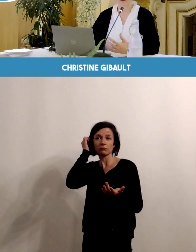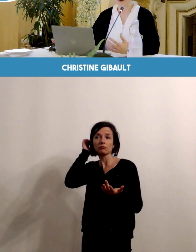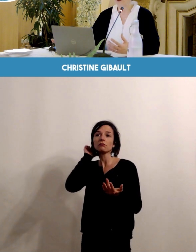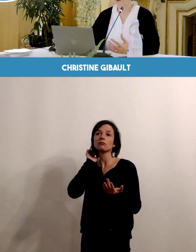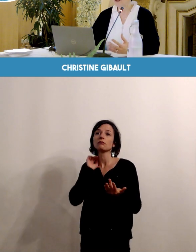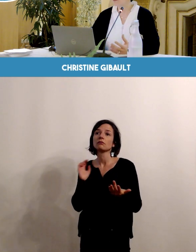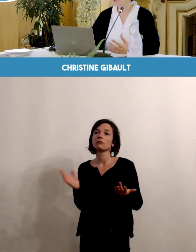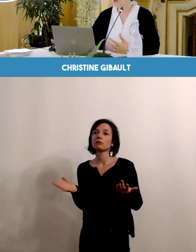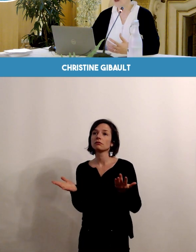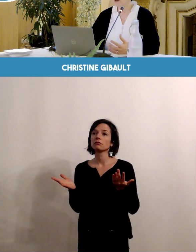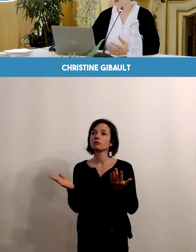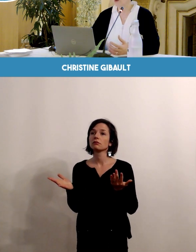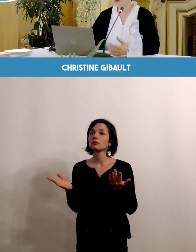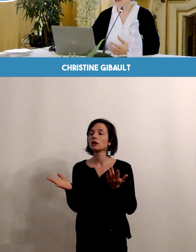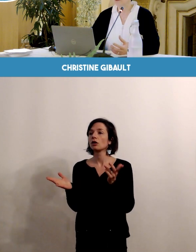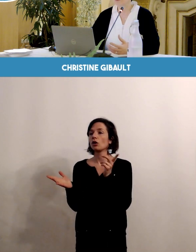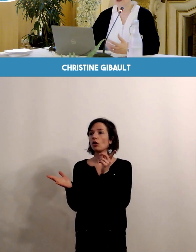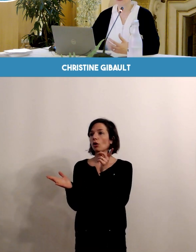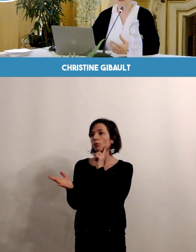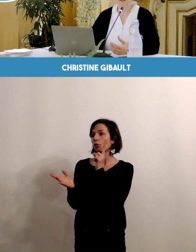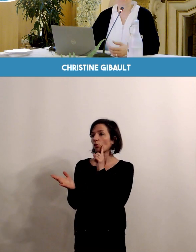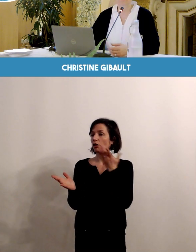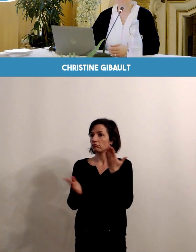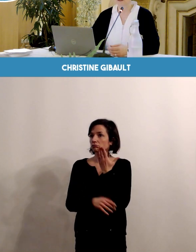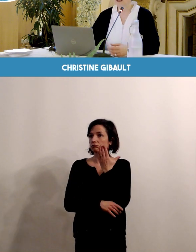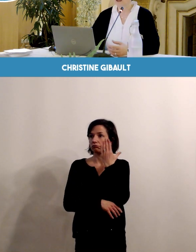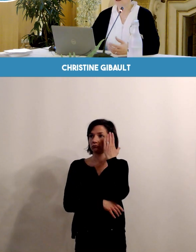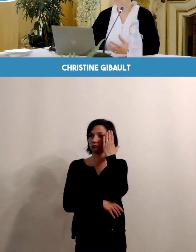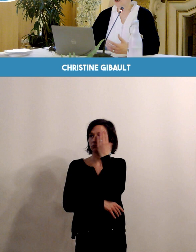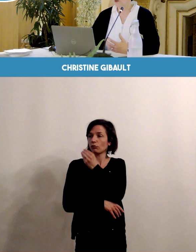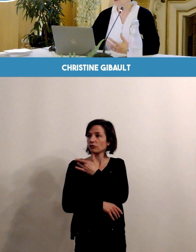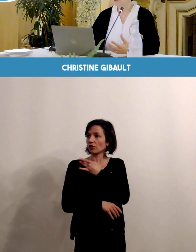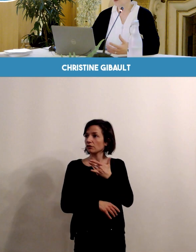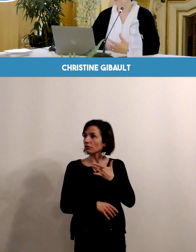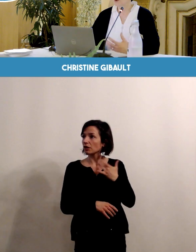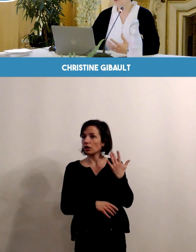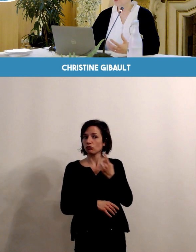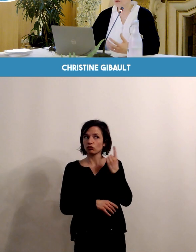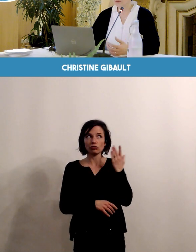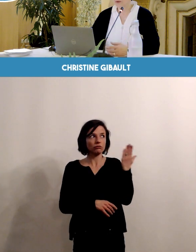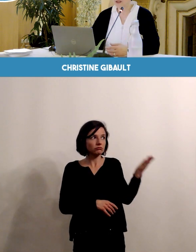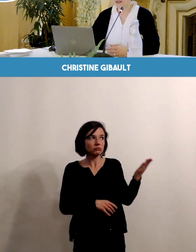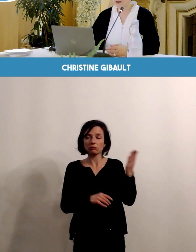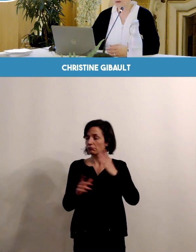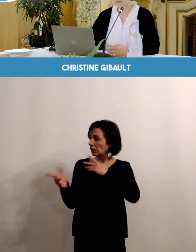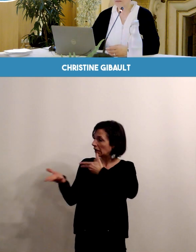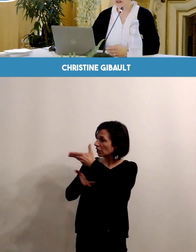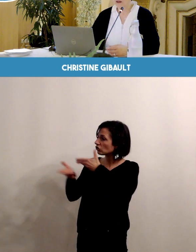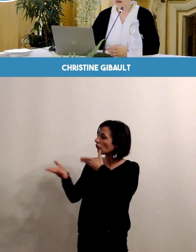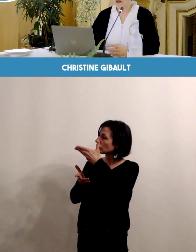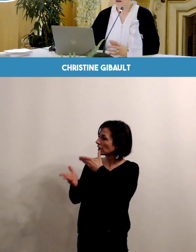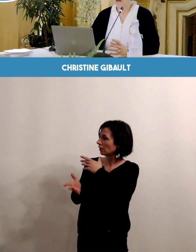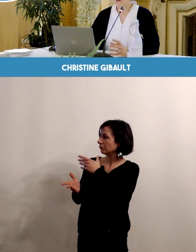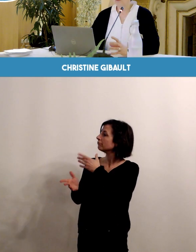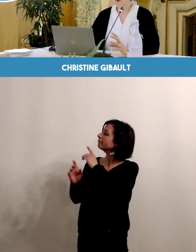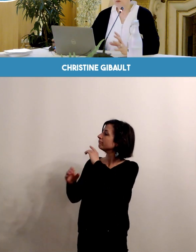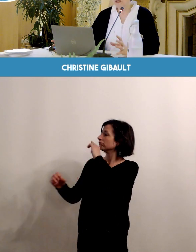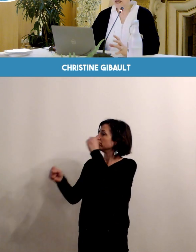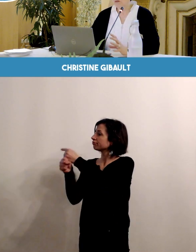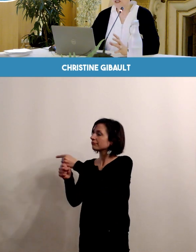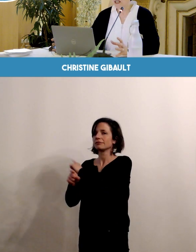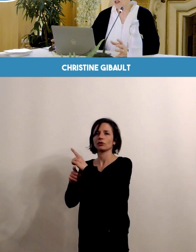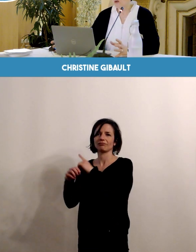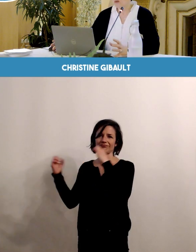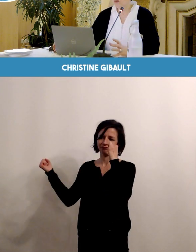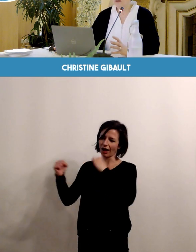discussion avec le professionnel de santé, de prendre conjointement une décision. On vous